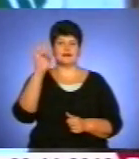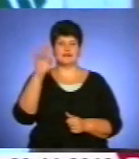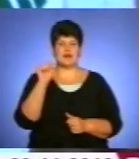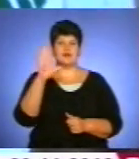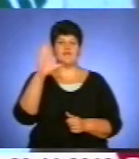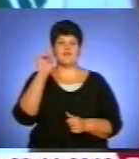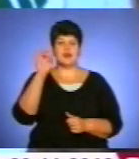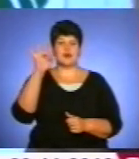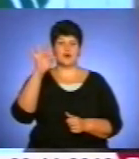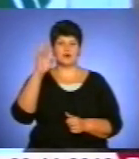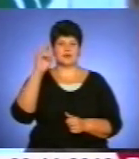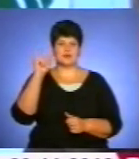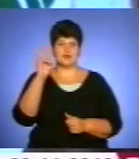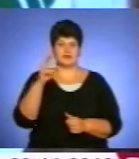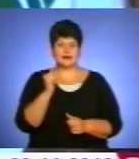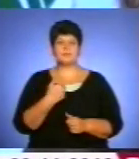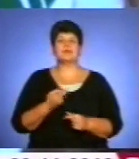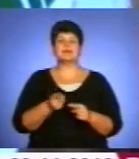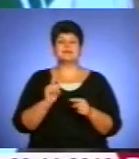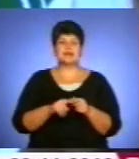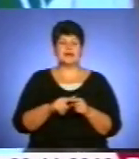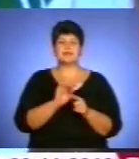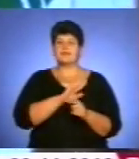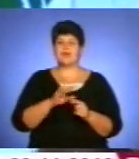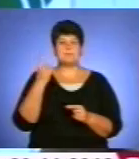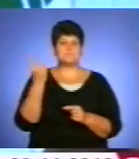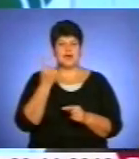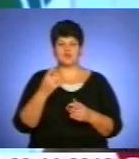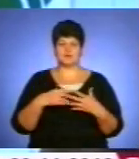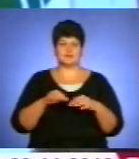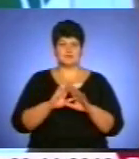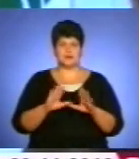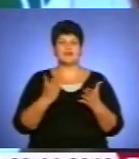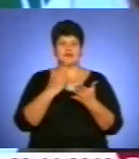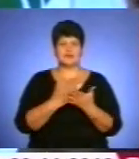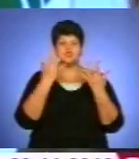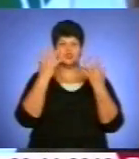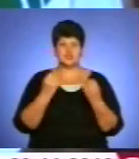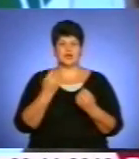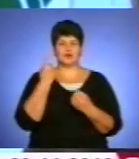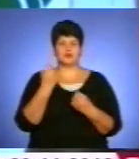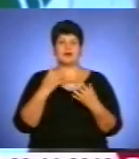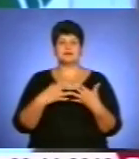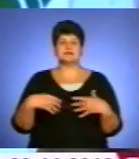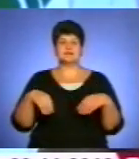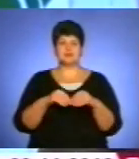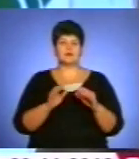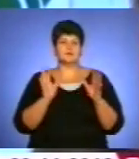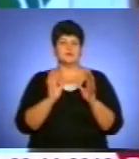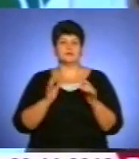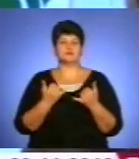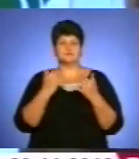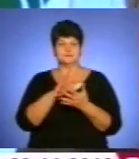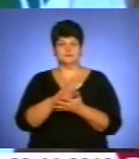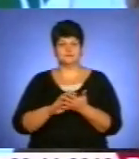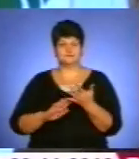молода наша сім'я, вже не перша, тому в нас є ще одна сім'я, якою ми опікувалися і опікуємося далі.